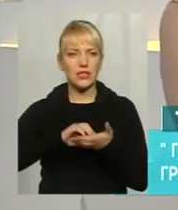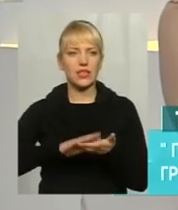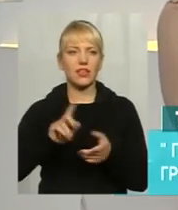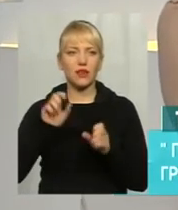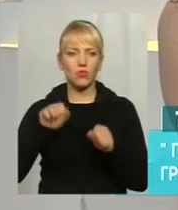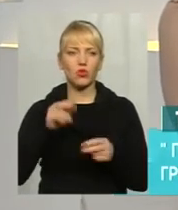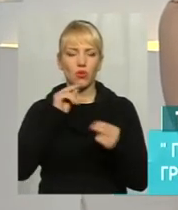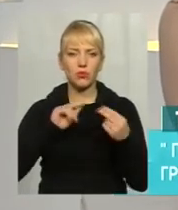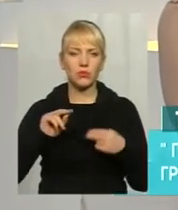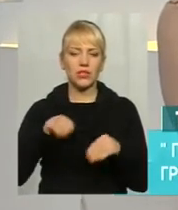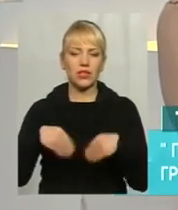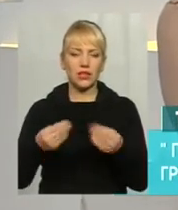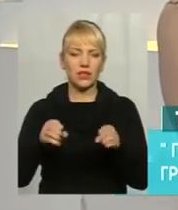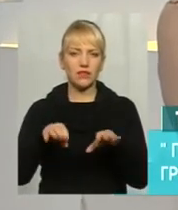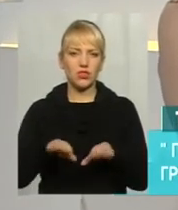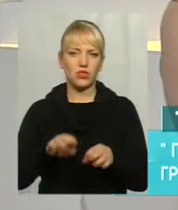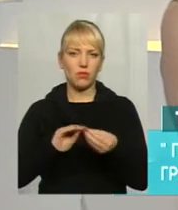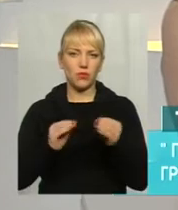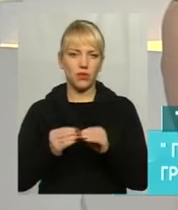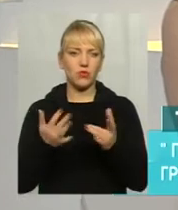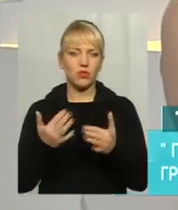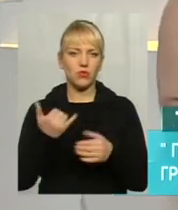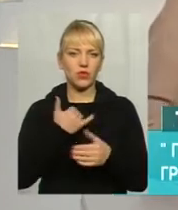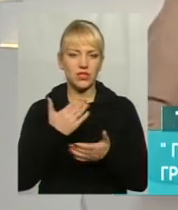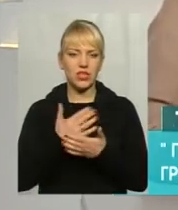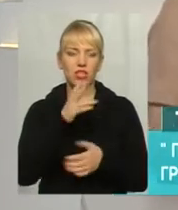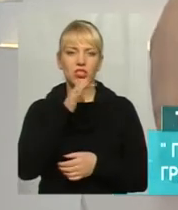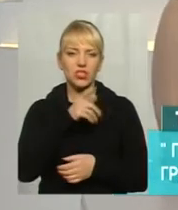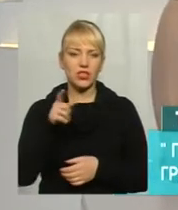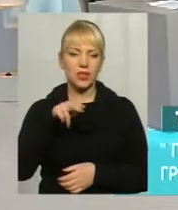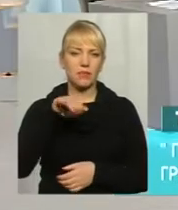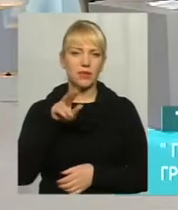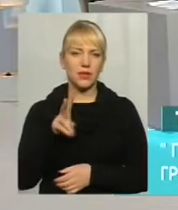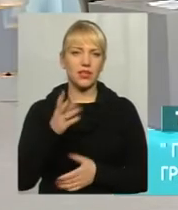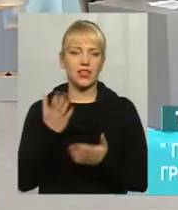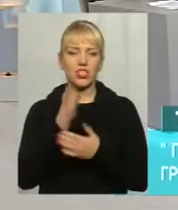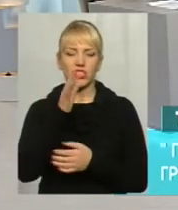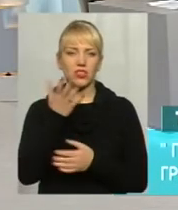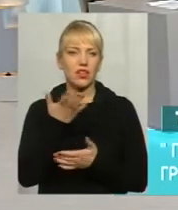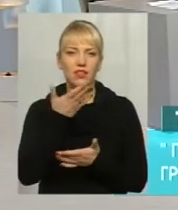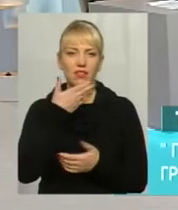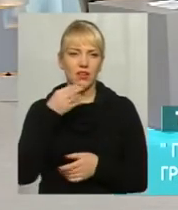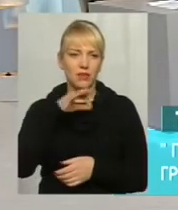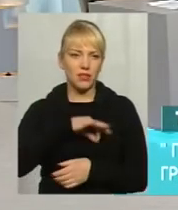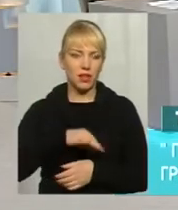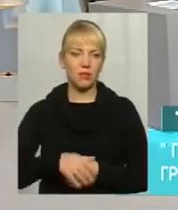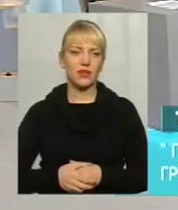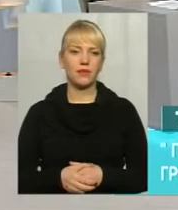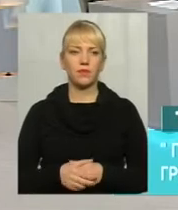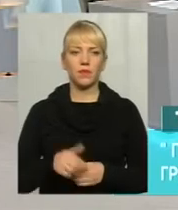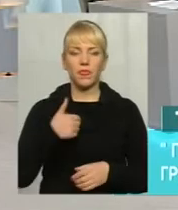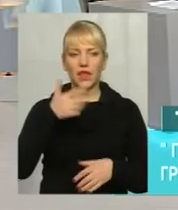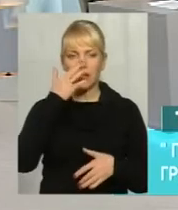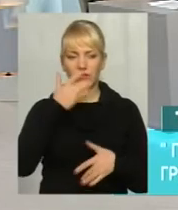і дати вирішення проблемі, оскільки в нас є час пік, є той час, який нерентабельний, то може в цьому закладу... вивчаюся, Андрій